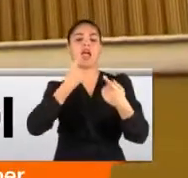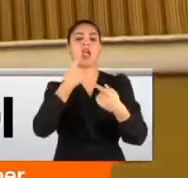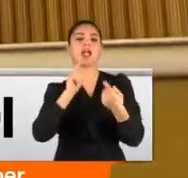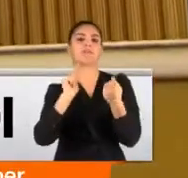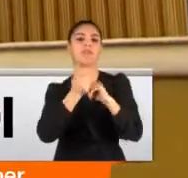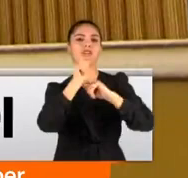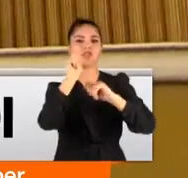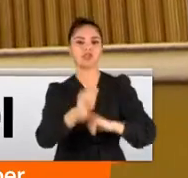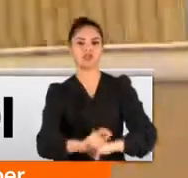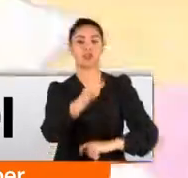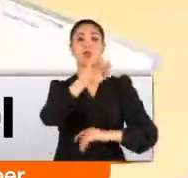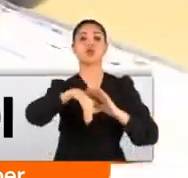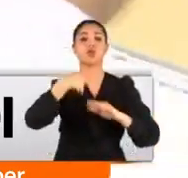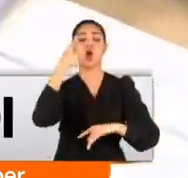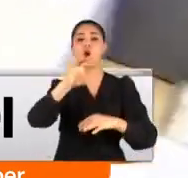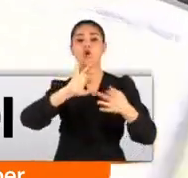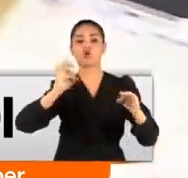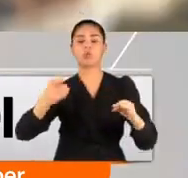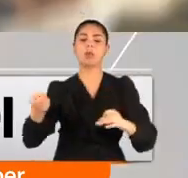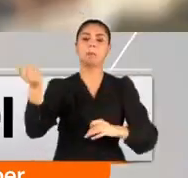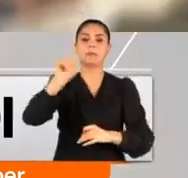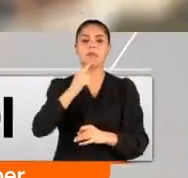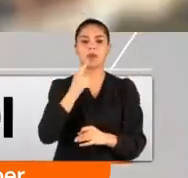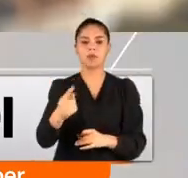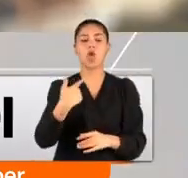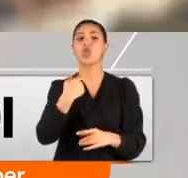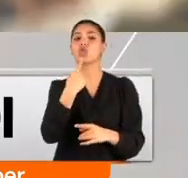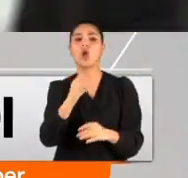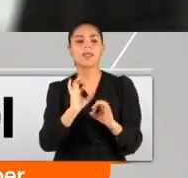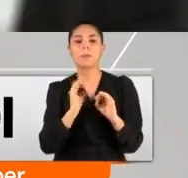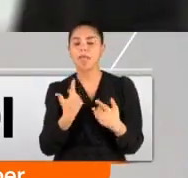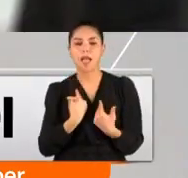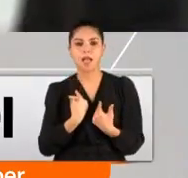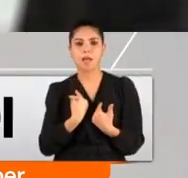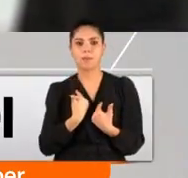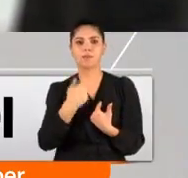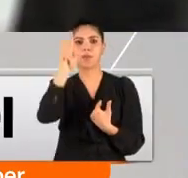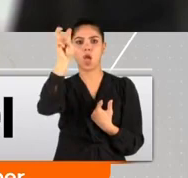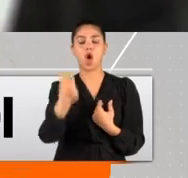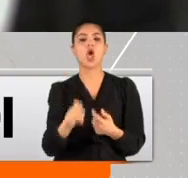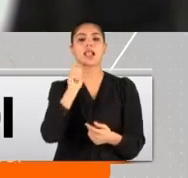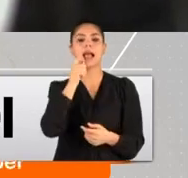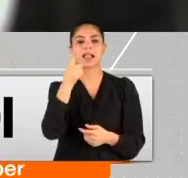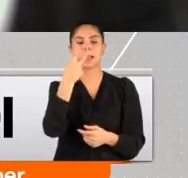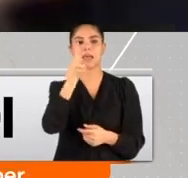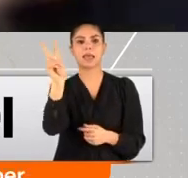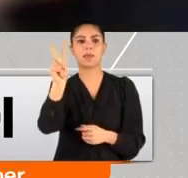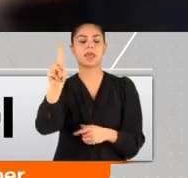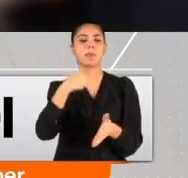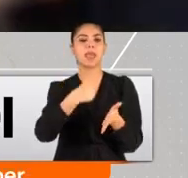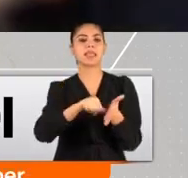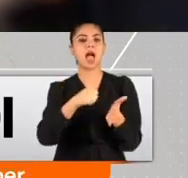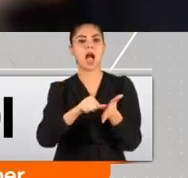dakikalarda yargıya taşınan o sözleri tekrarladı. Söylediğim şu, 18 Ekim 2021